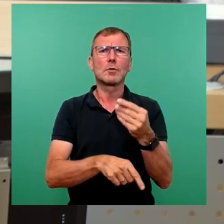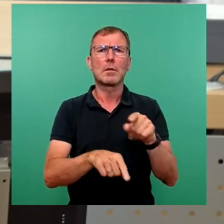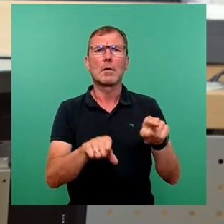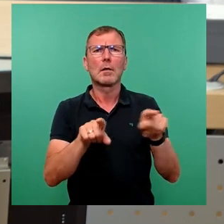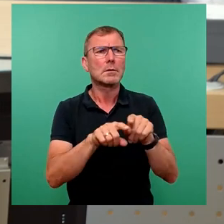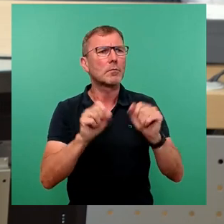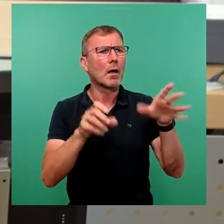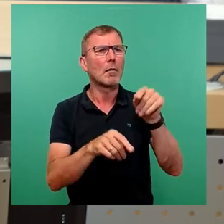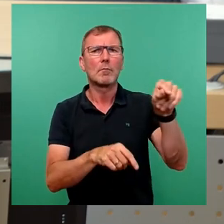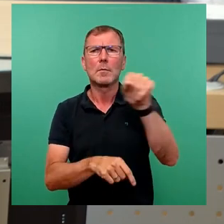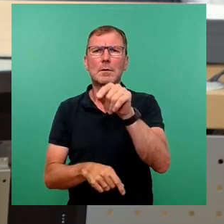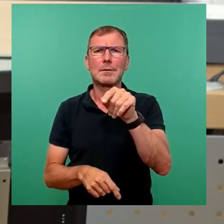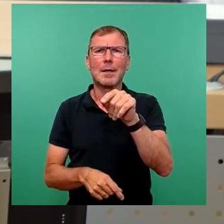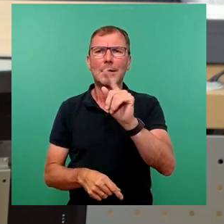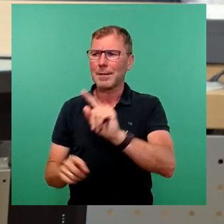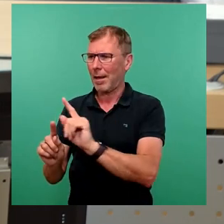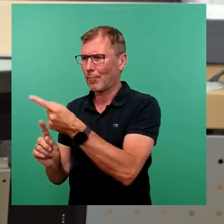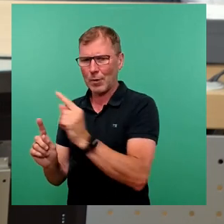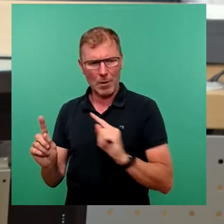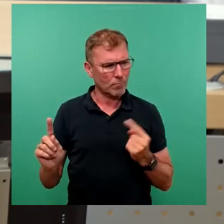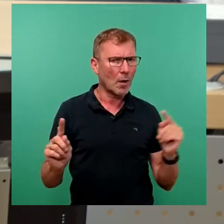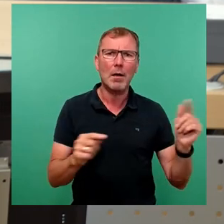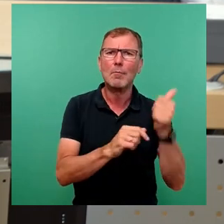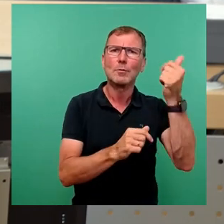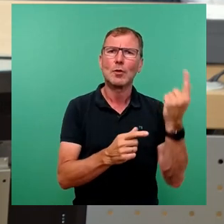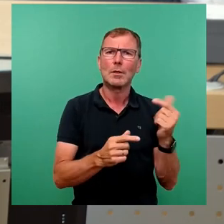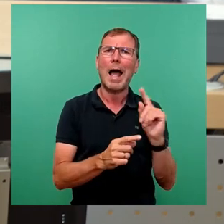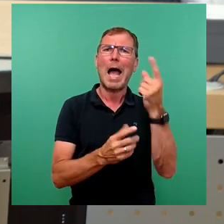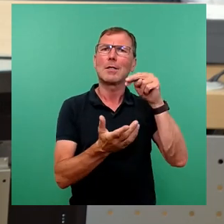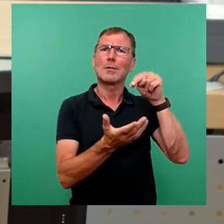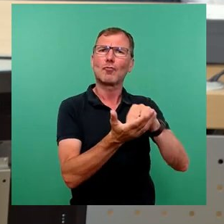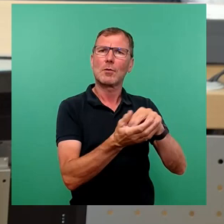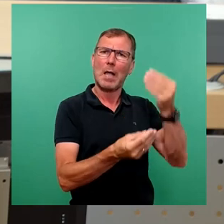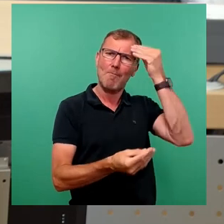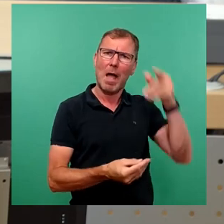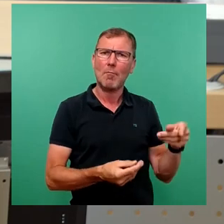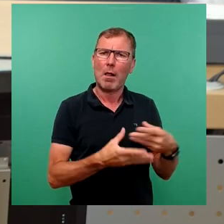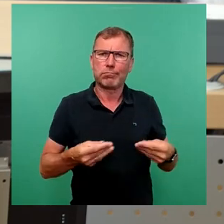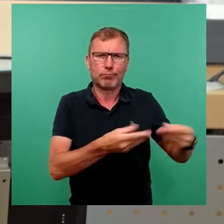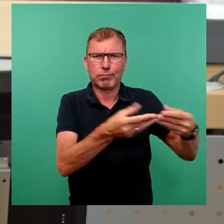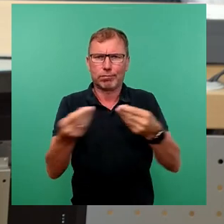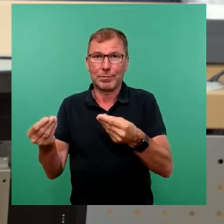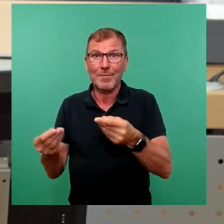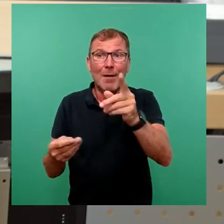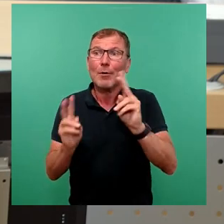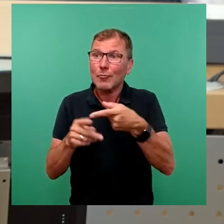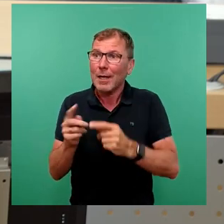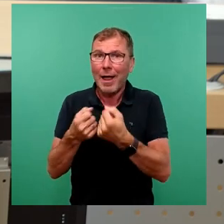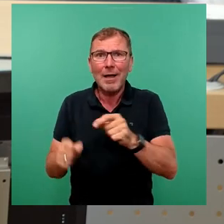Das Alleinstellungsmerkmal ist irgendwie verloren gegangen. Aber genau dadurch sollten sich ja die Stadtteilfeste